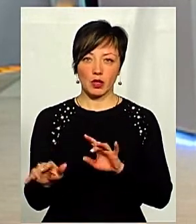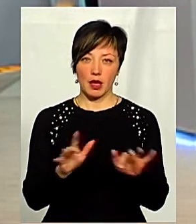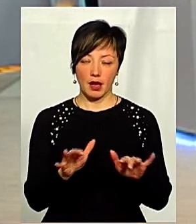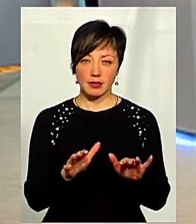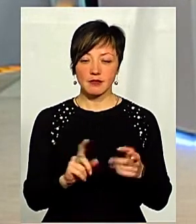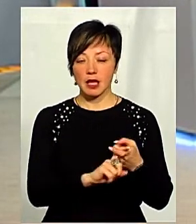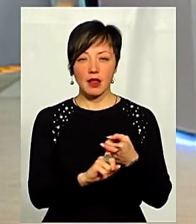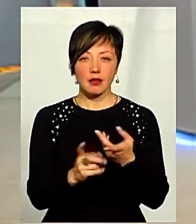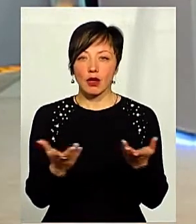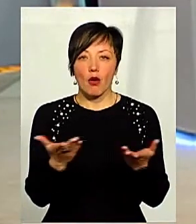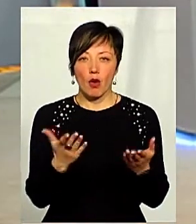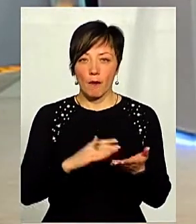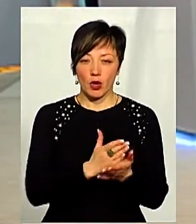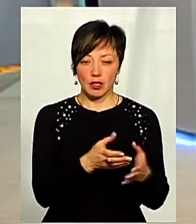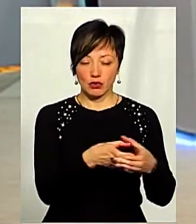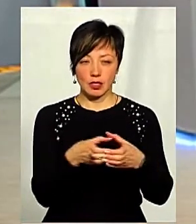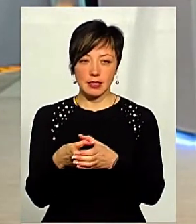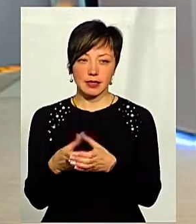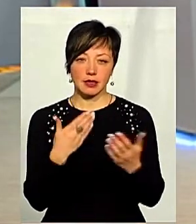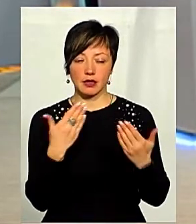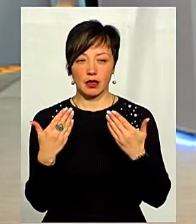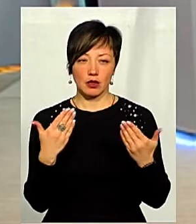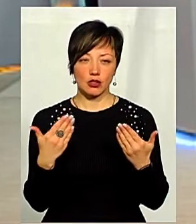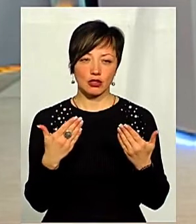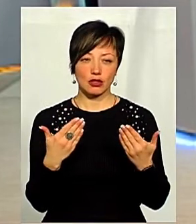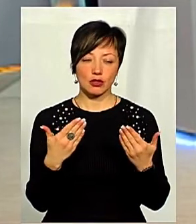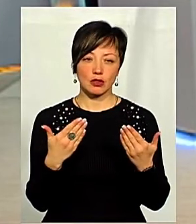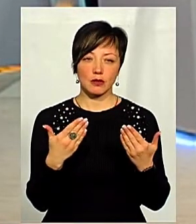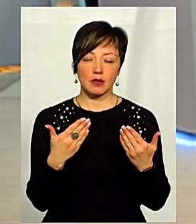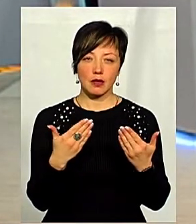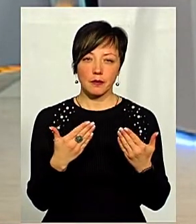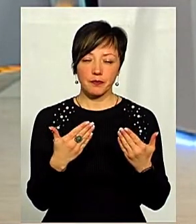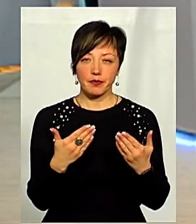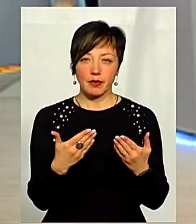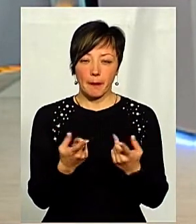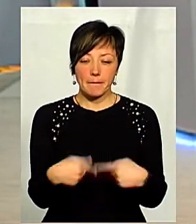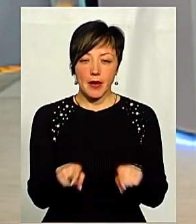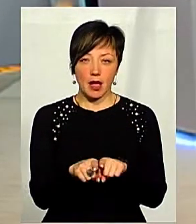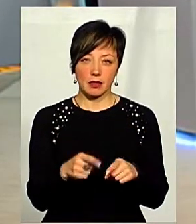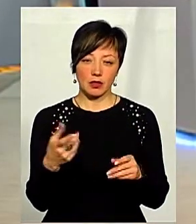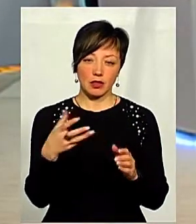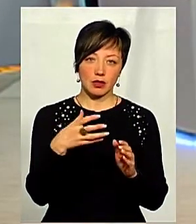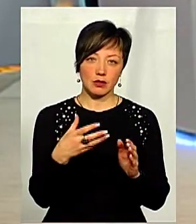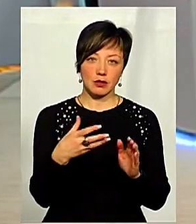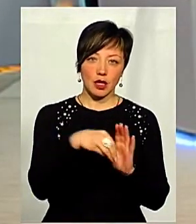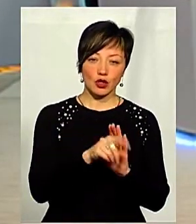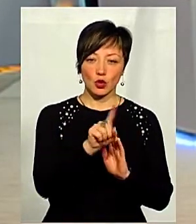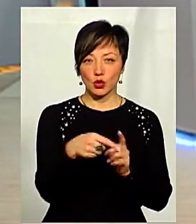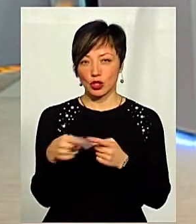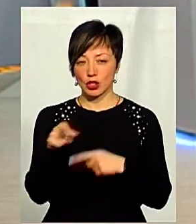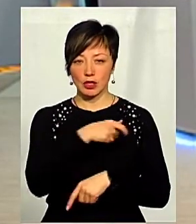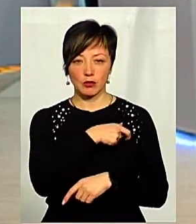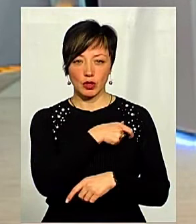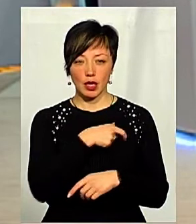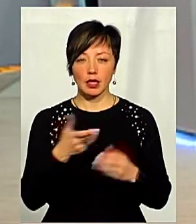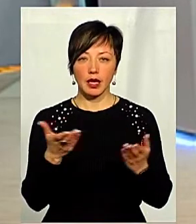діяльність, незалежно від того, до якої політичної партії, до якої політичної групи належить той або інший депутат, або